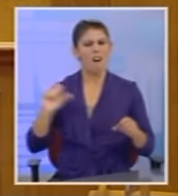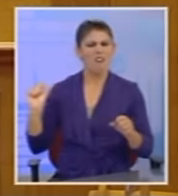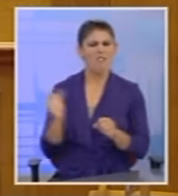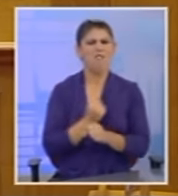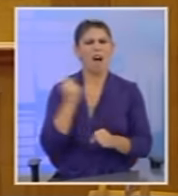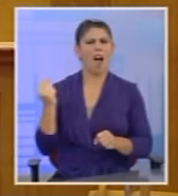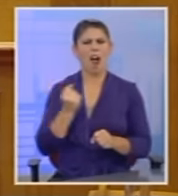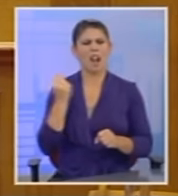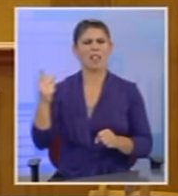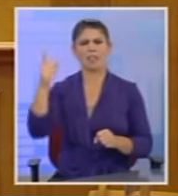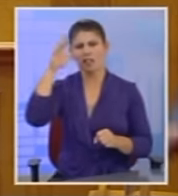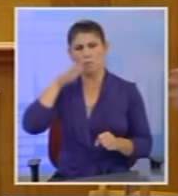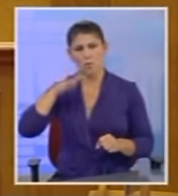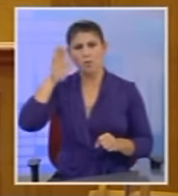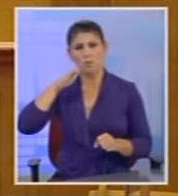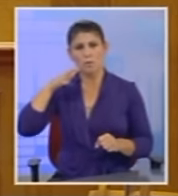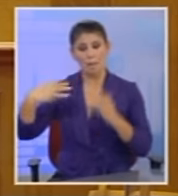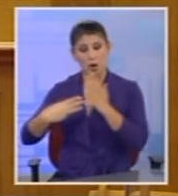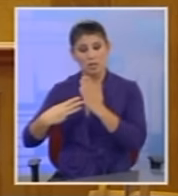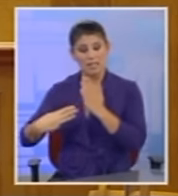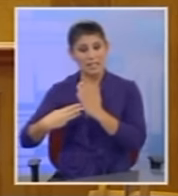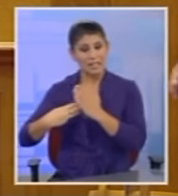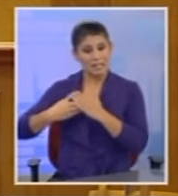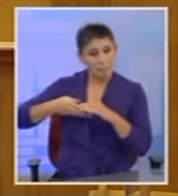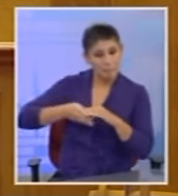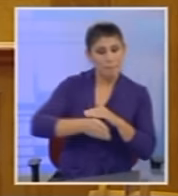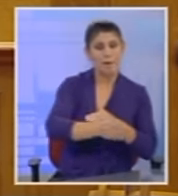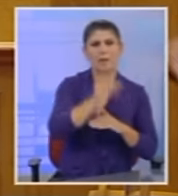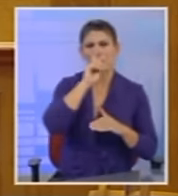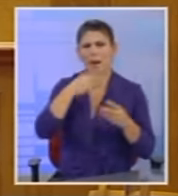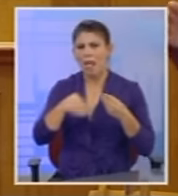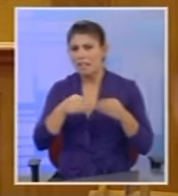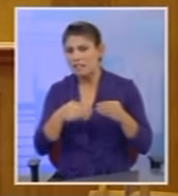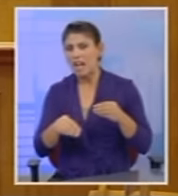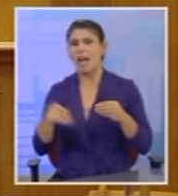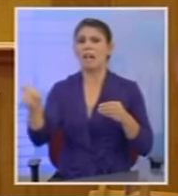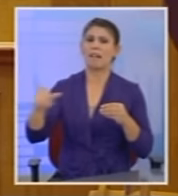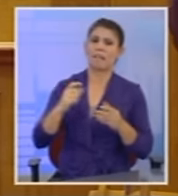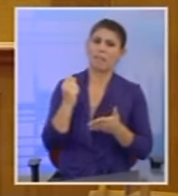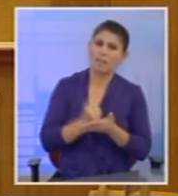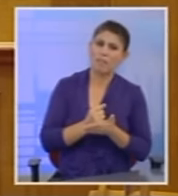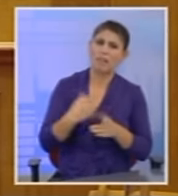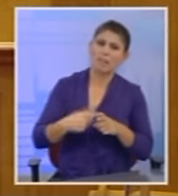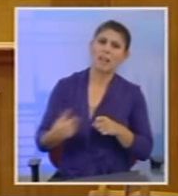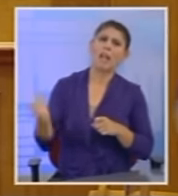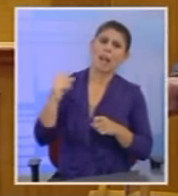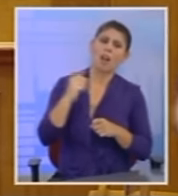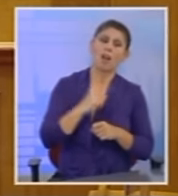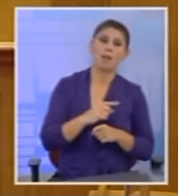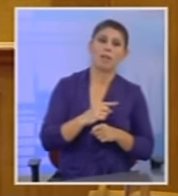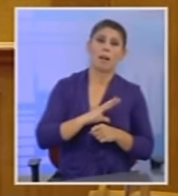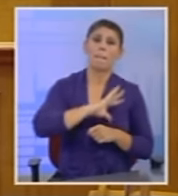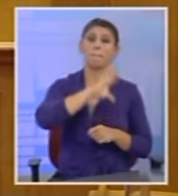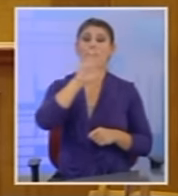Μεσοελλάδος έρχονται και κάποια πιορκή τους δίνουν και διαβατήρια πλαστά, είτε συριακά, είτε ελληνικά, είτε και αλλού. Μέχρι και στην Ομδούρα